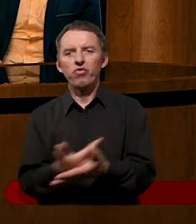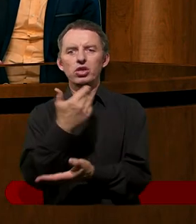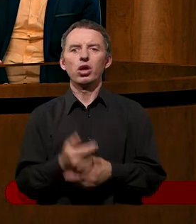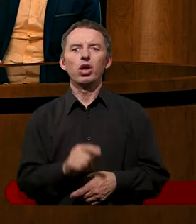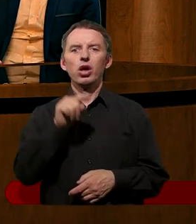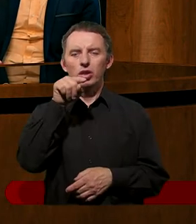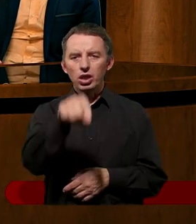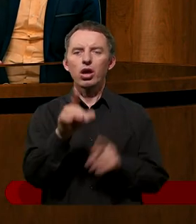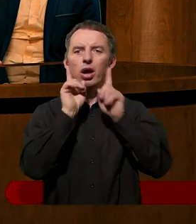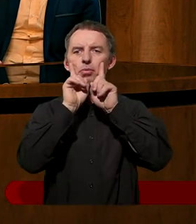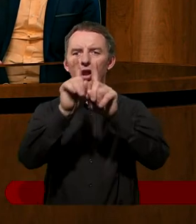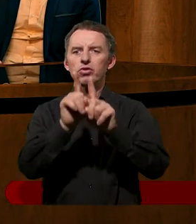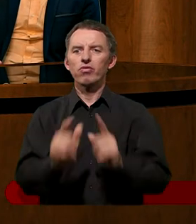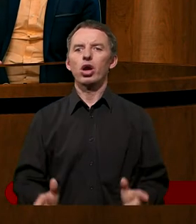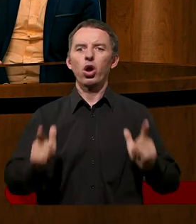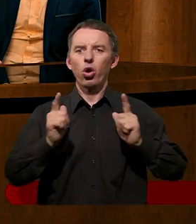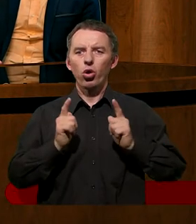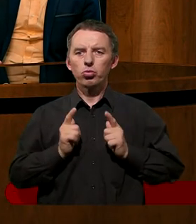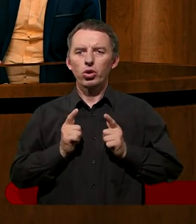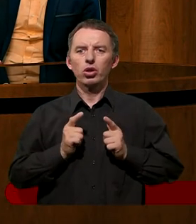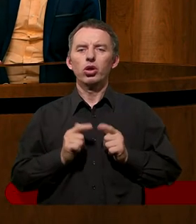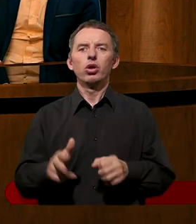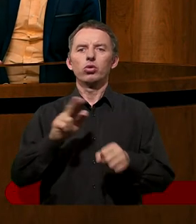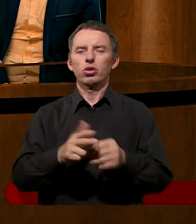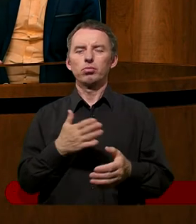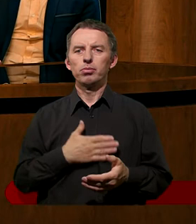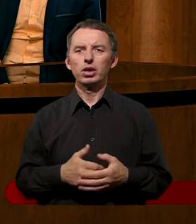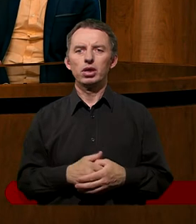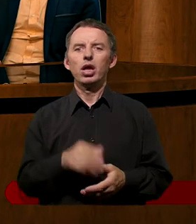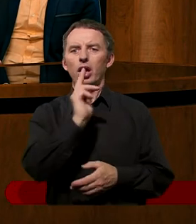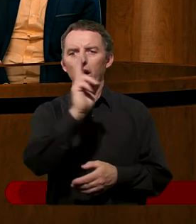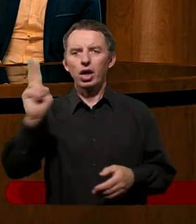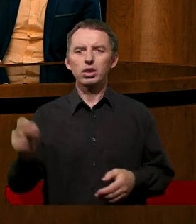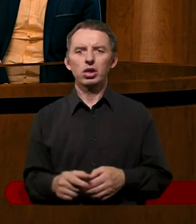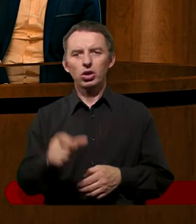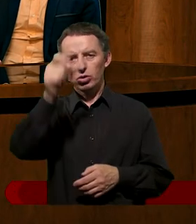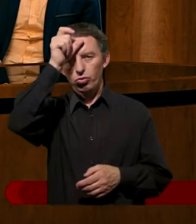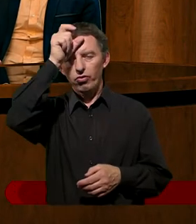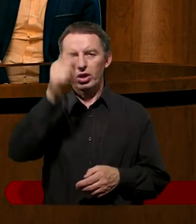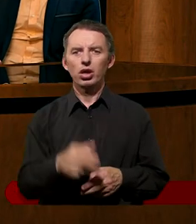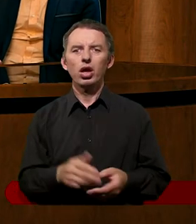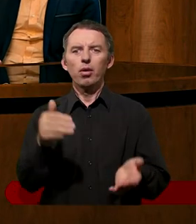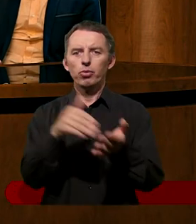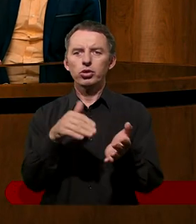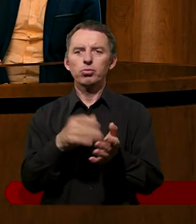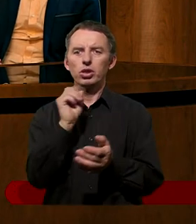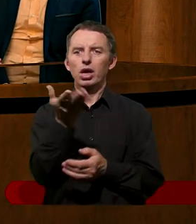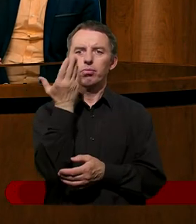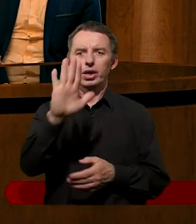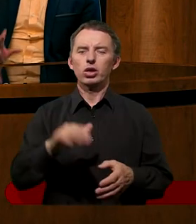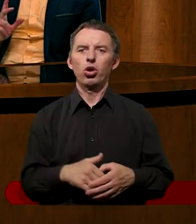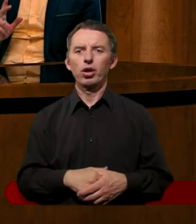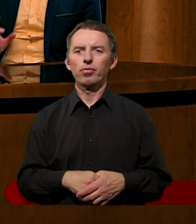tego prawdziwego odpoczynku? Odpoczynku, którego każdy człowiek potrzebuje tak bardzo.